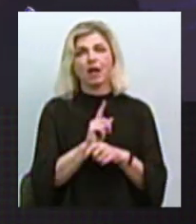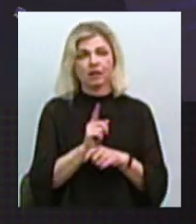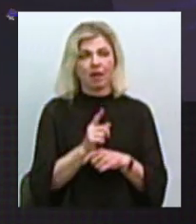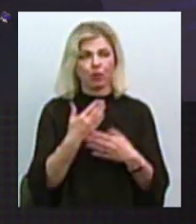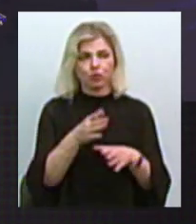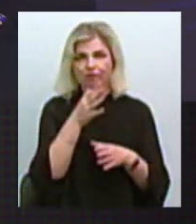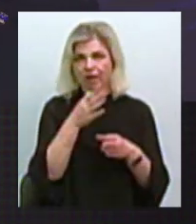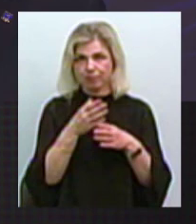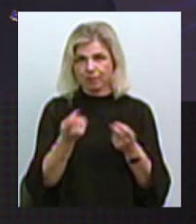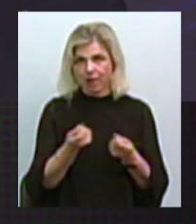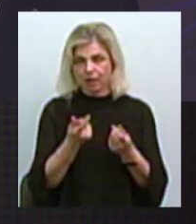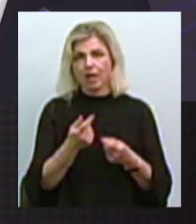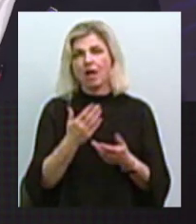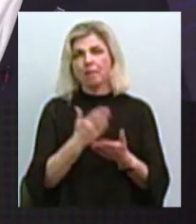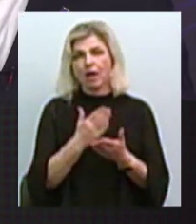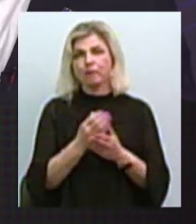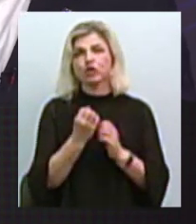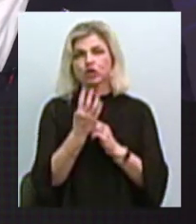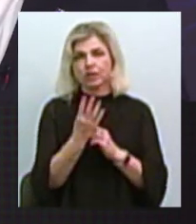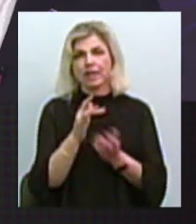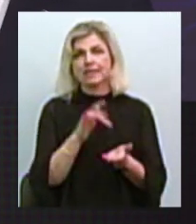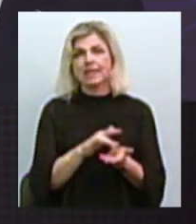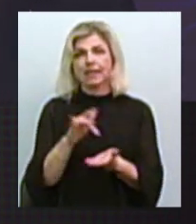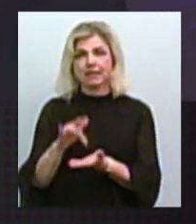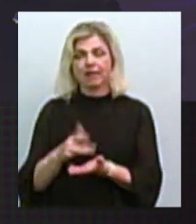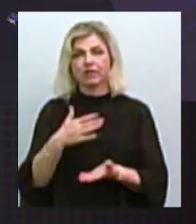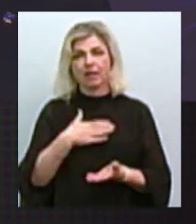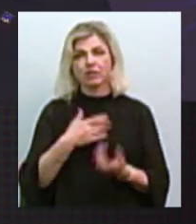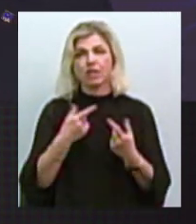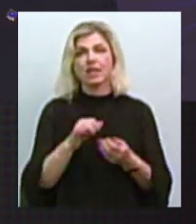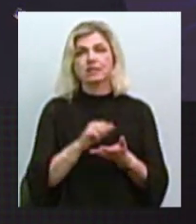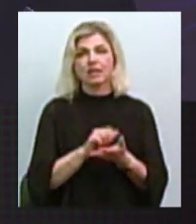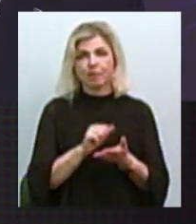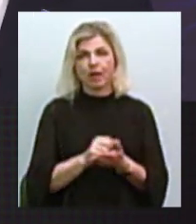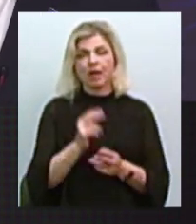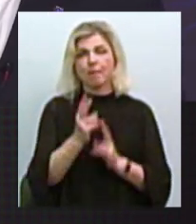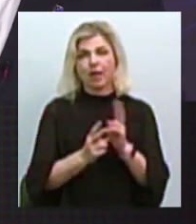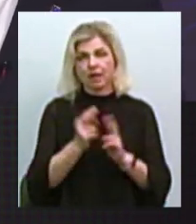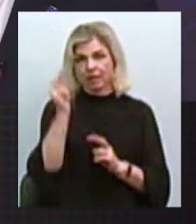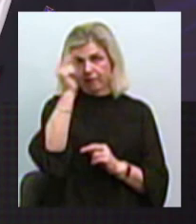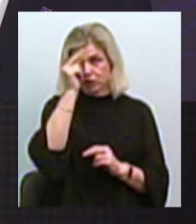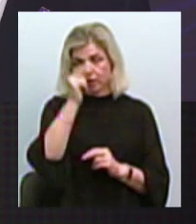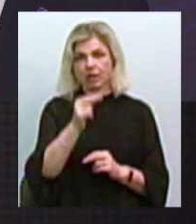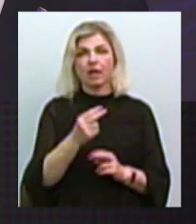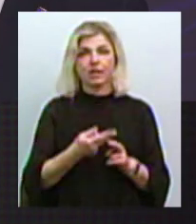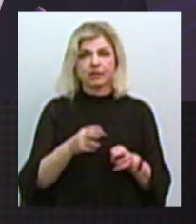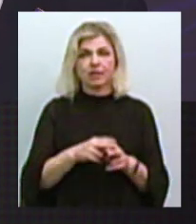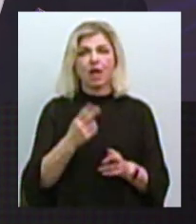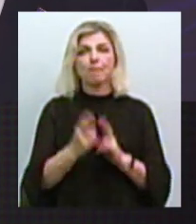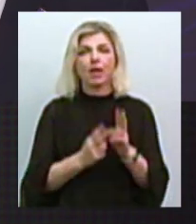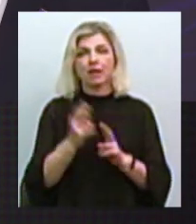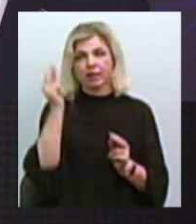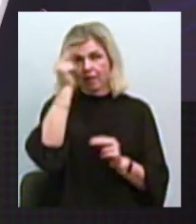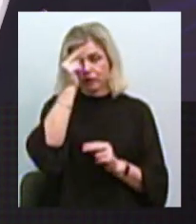не вкладаюся, але ми маємо 14 центрів наших, які на сьогодні займаються перенавчанням, але, знову таки, це перенавчання